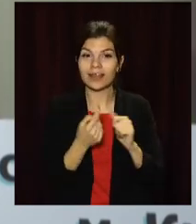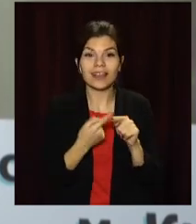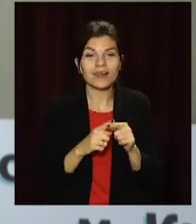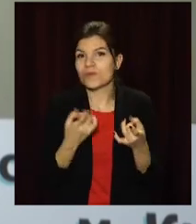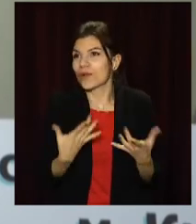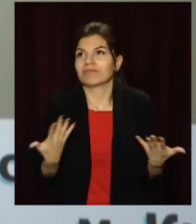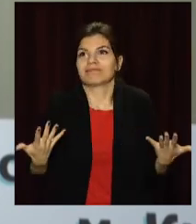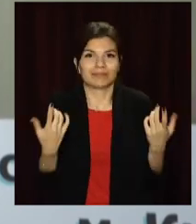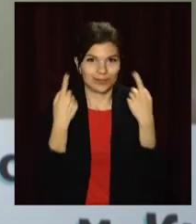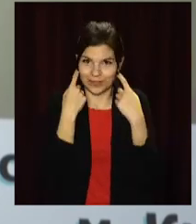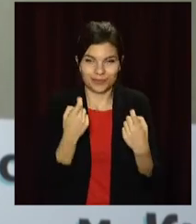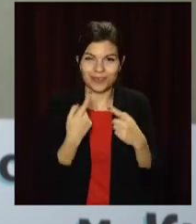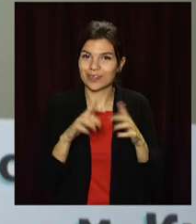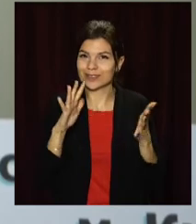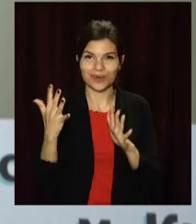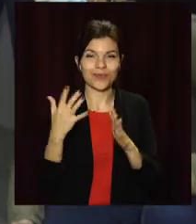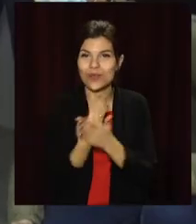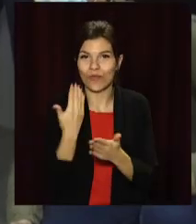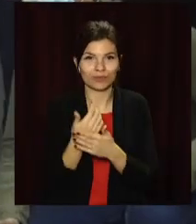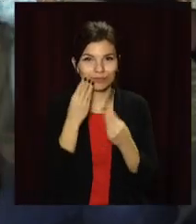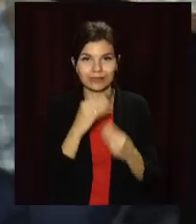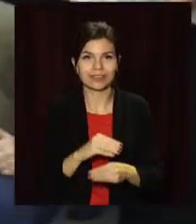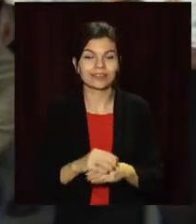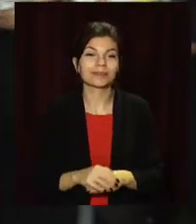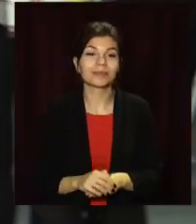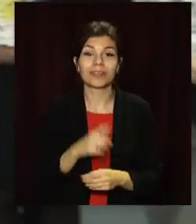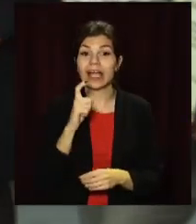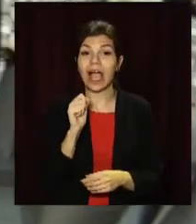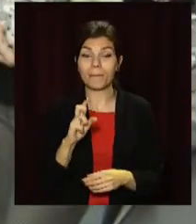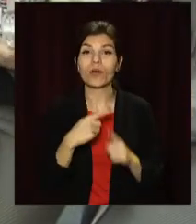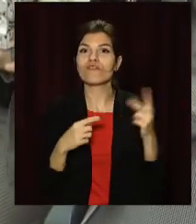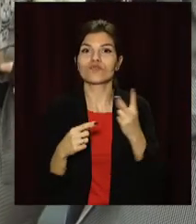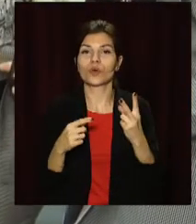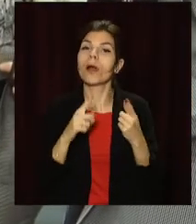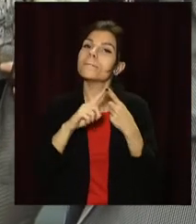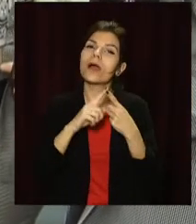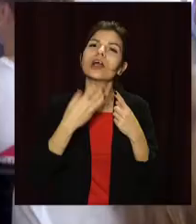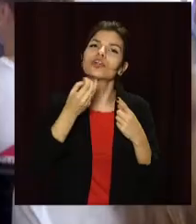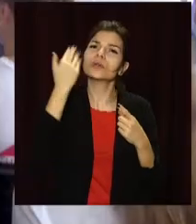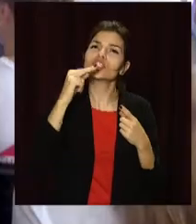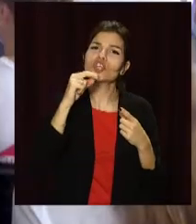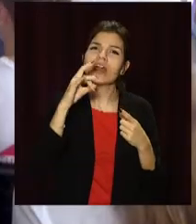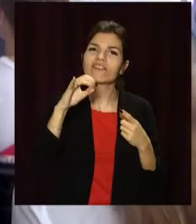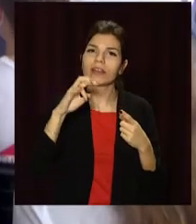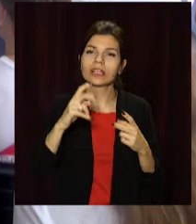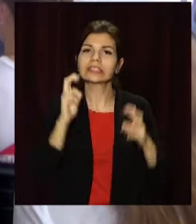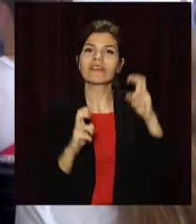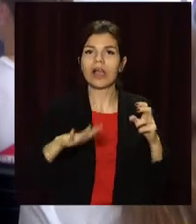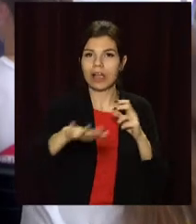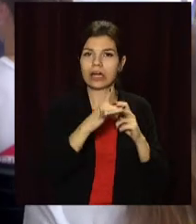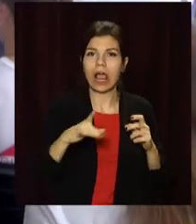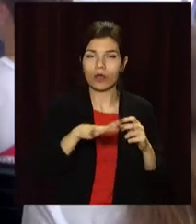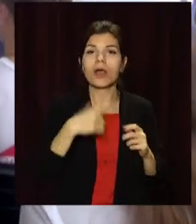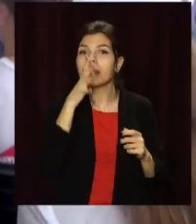просто неймовірна подія і неймовірна новина. Хаб на Лівобережжі став другим у місті. Перший запрацював у червні в Заводському районі. За п'ять